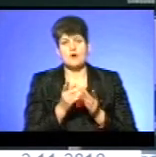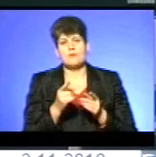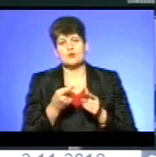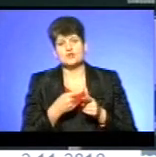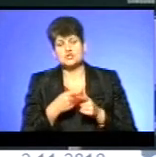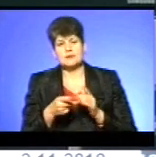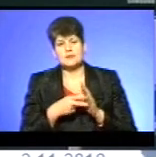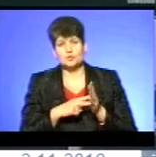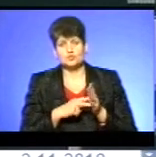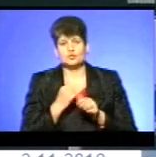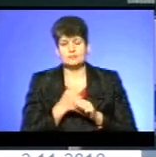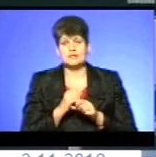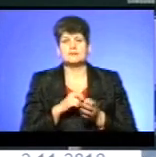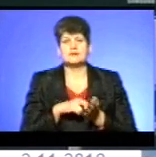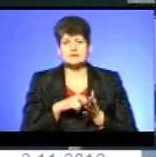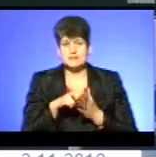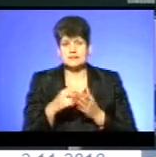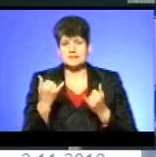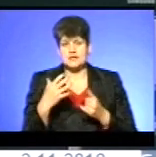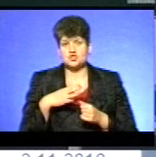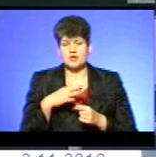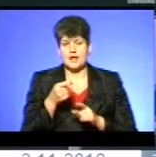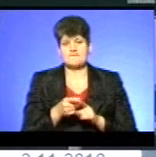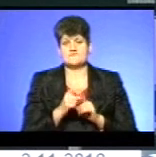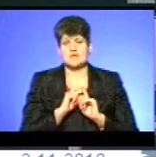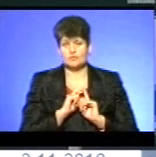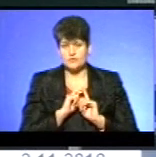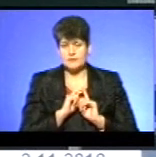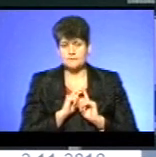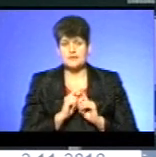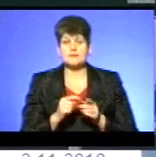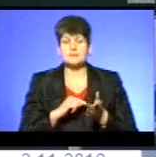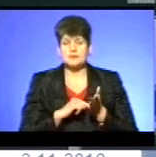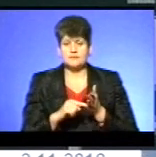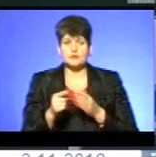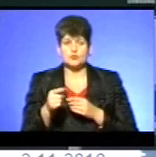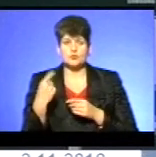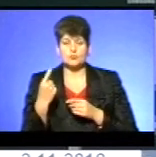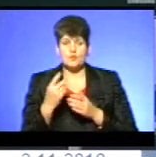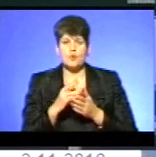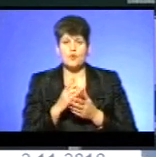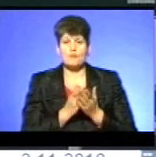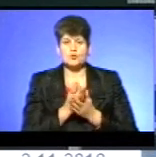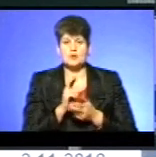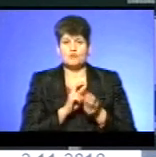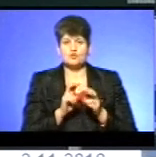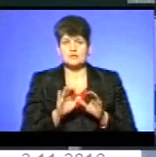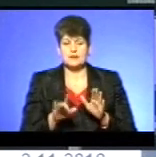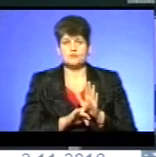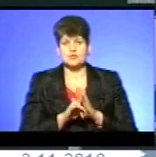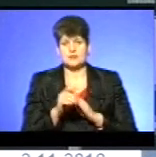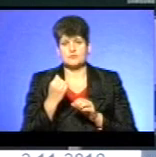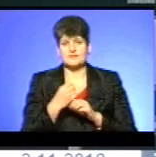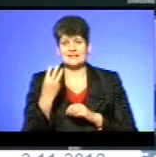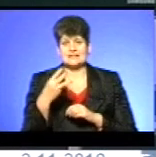планують її запускати, ми надіслали. Наразі чекаємо відповіді. Зазначу, на Тернопільщині послуга пошук дітей запрацювала 31